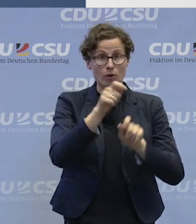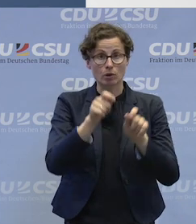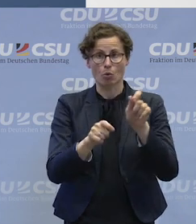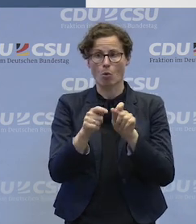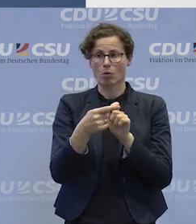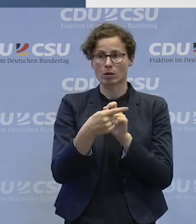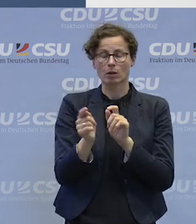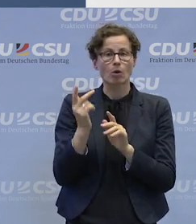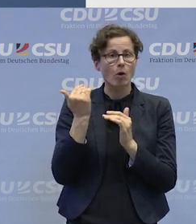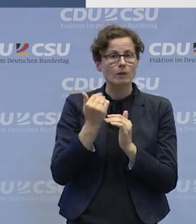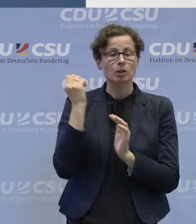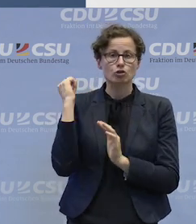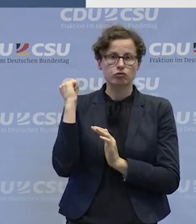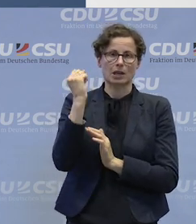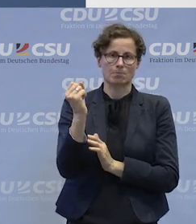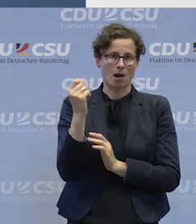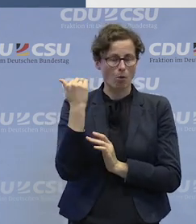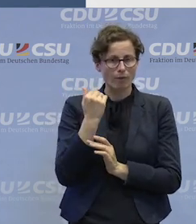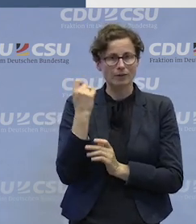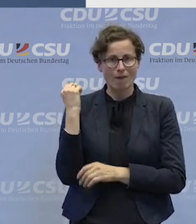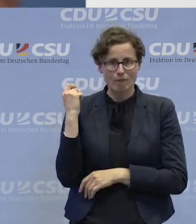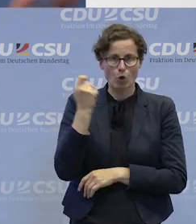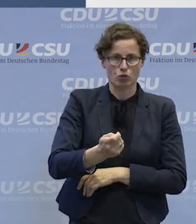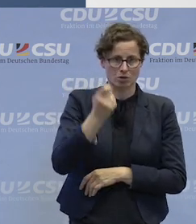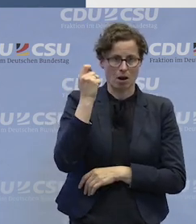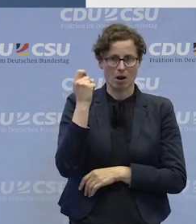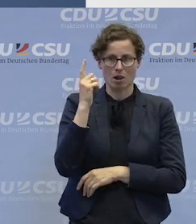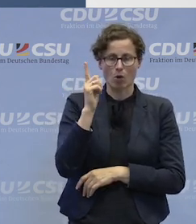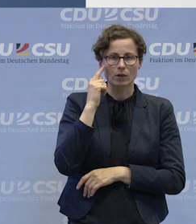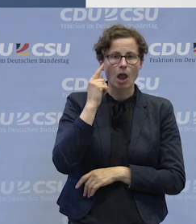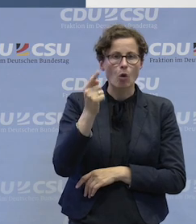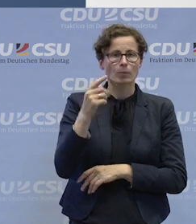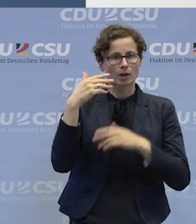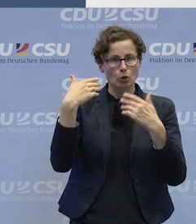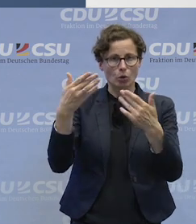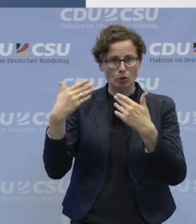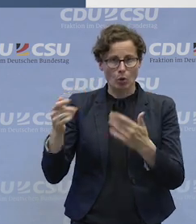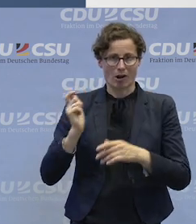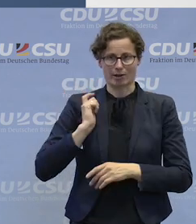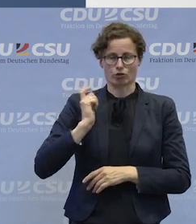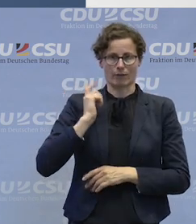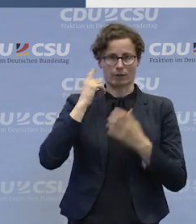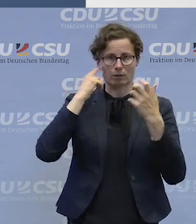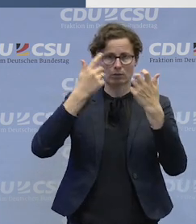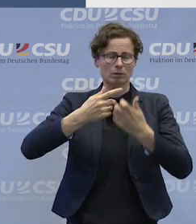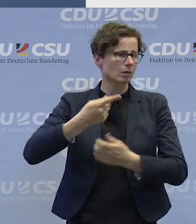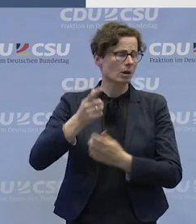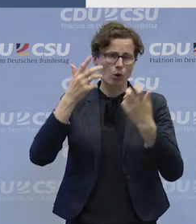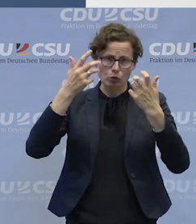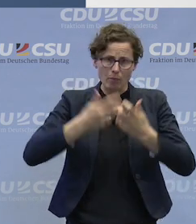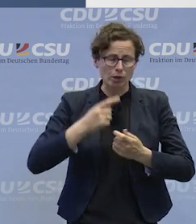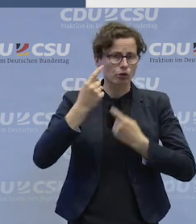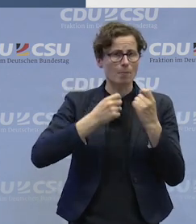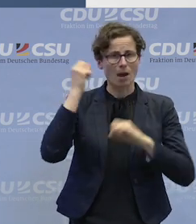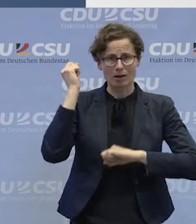Es gibt eine ganze Reihe von Vorurteilen, eine ganze Menge Eigenschaften, die man diesen Menschen zuschreibt, zum Beispiel, sie gewalttätig sind oder,